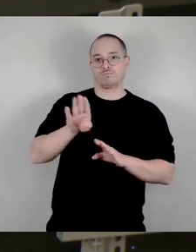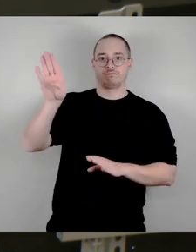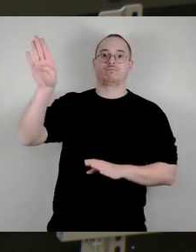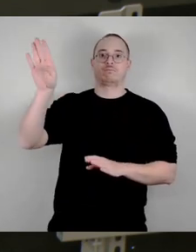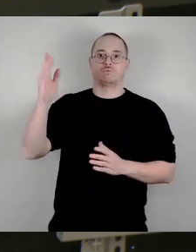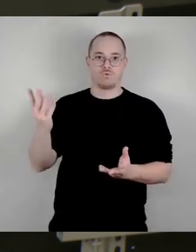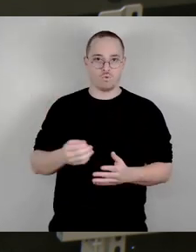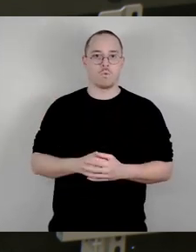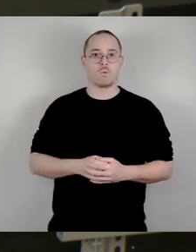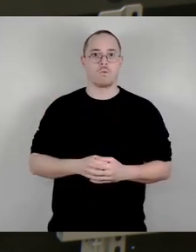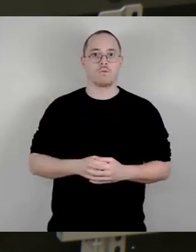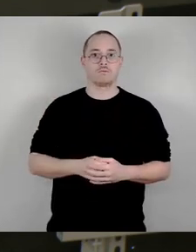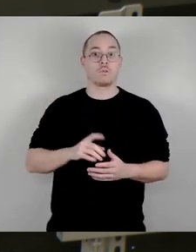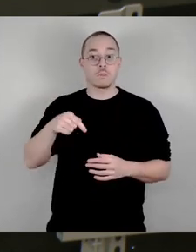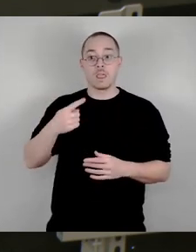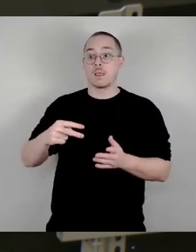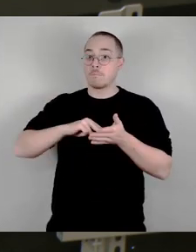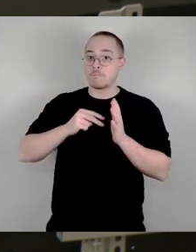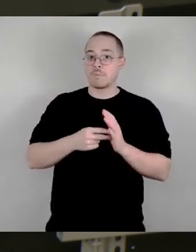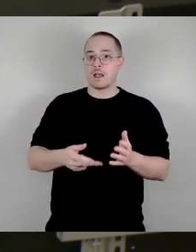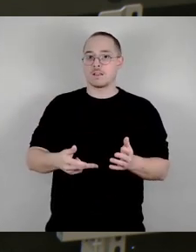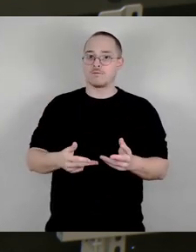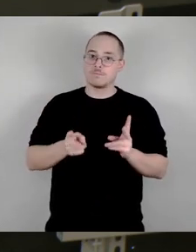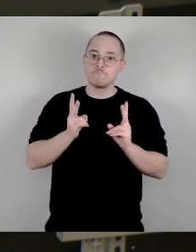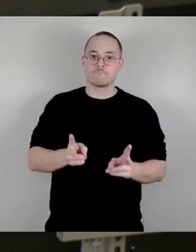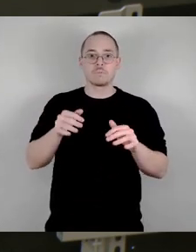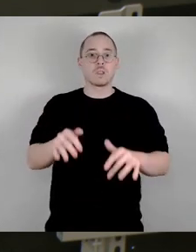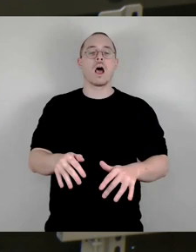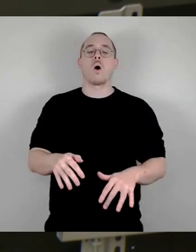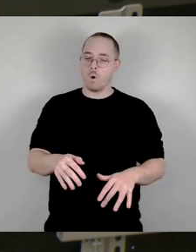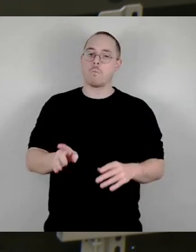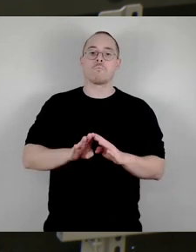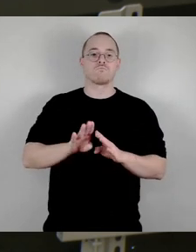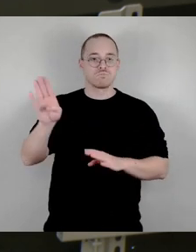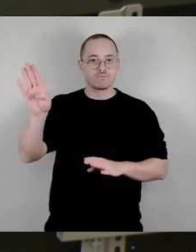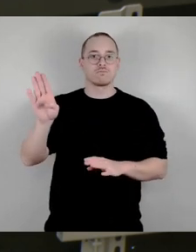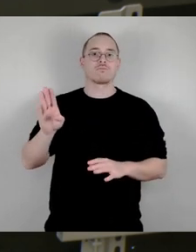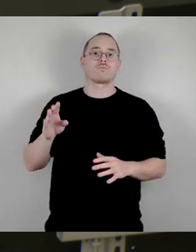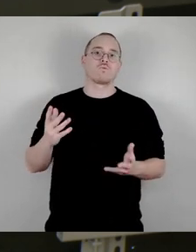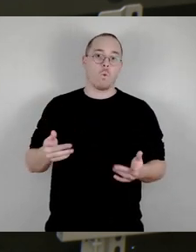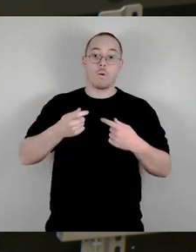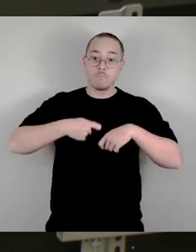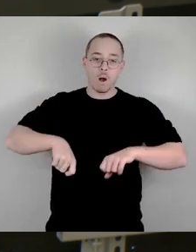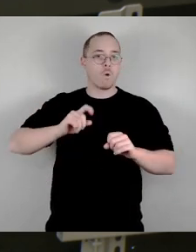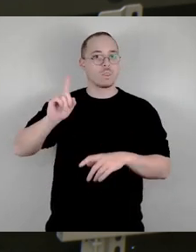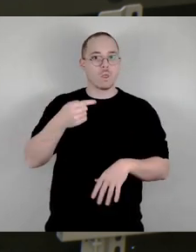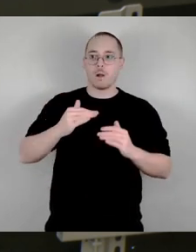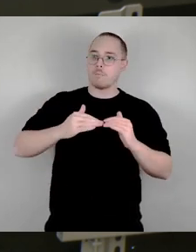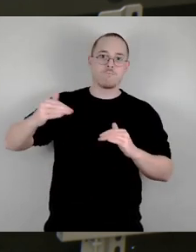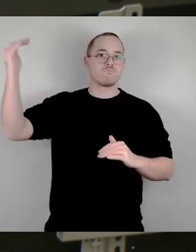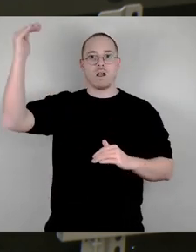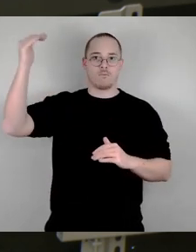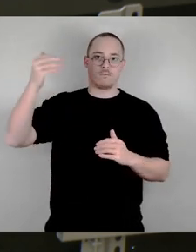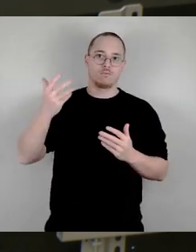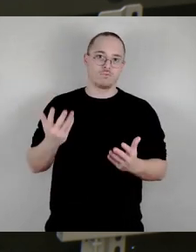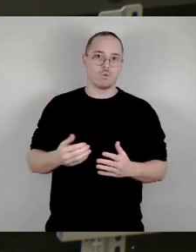da ist, sind sie noch höher und wenn bebaut wird, erst recht. Künftig könnte man vielleicht schauen, dass man Flächen erwirbt, bevor man so